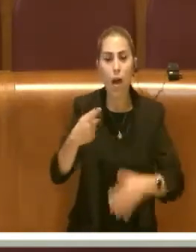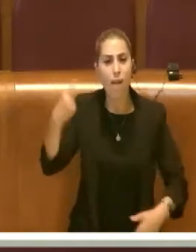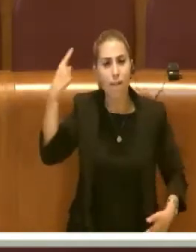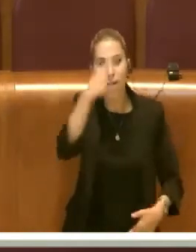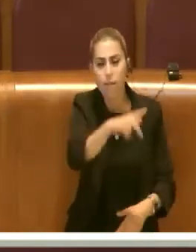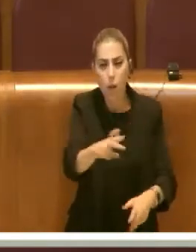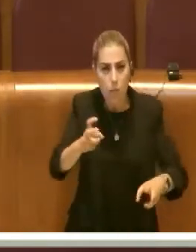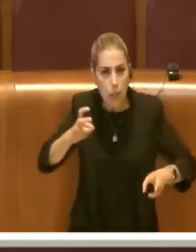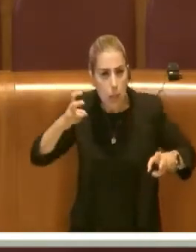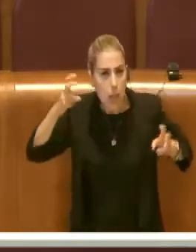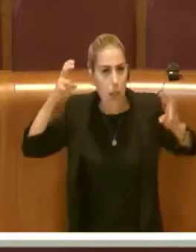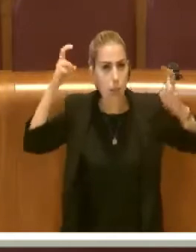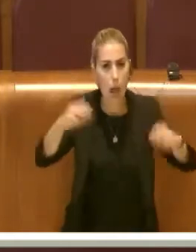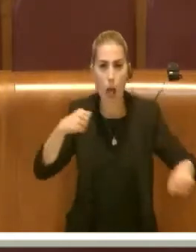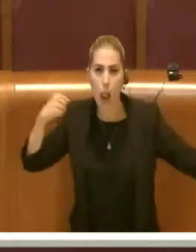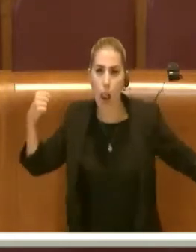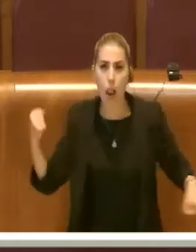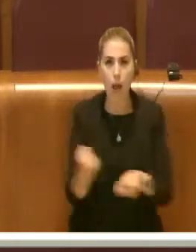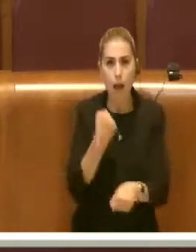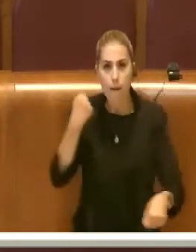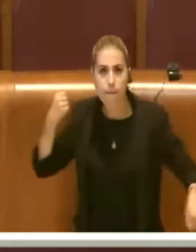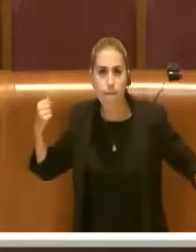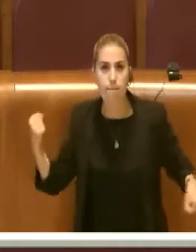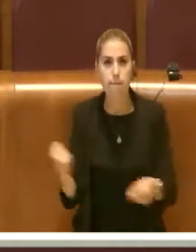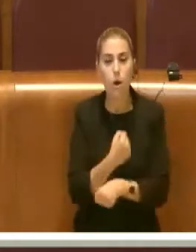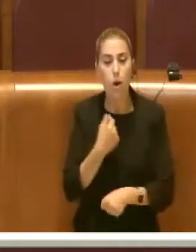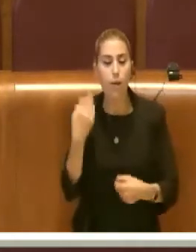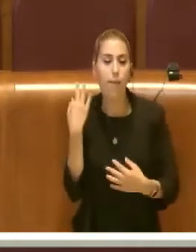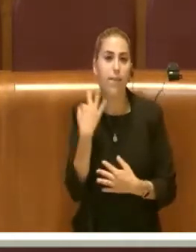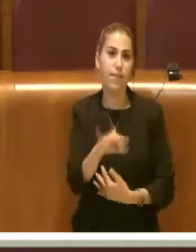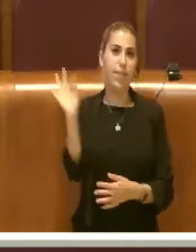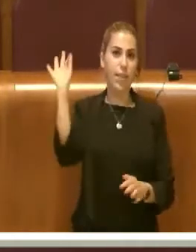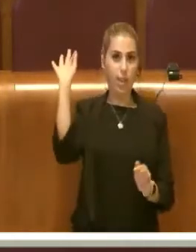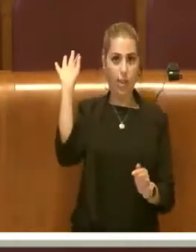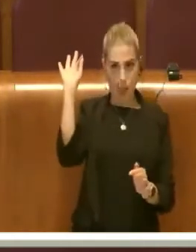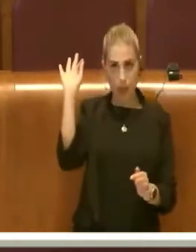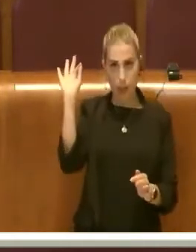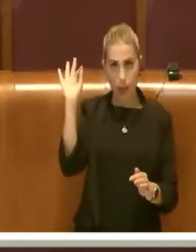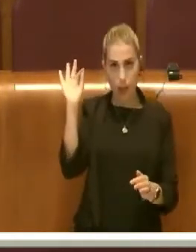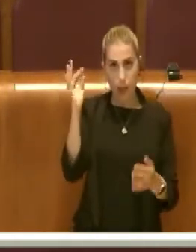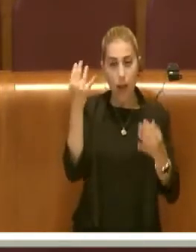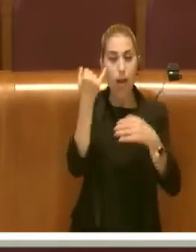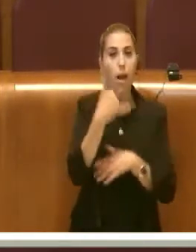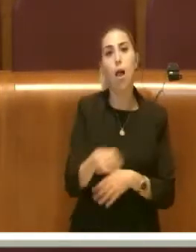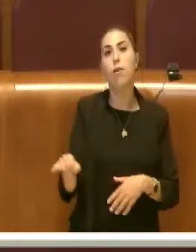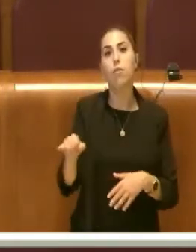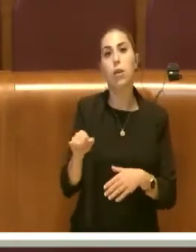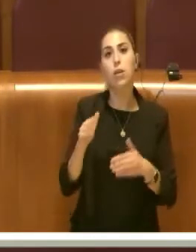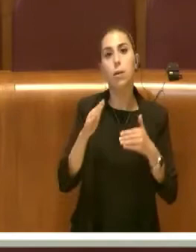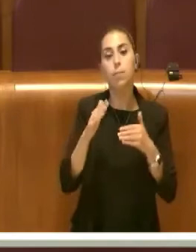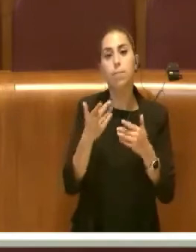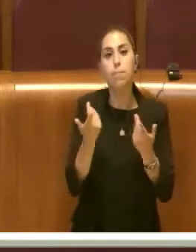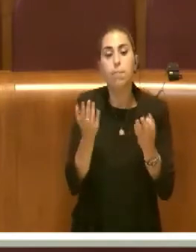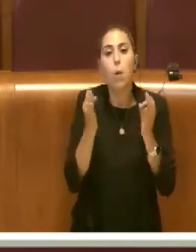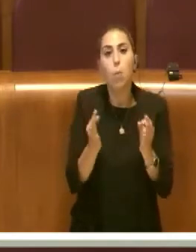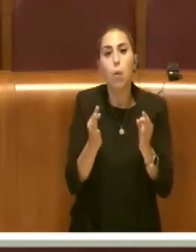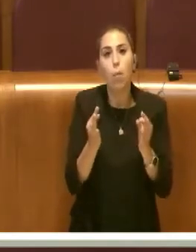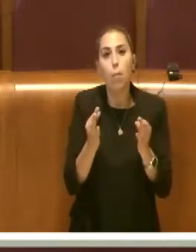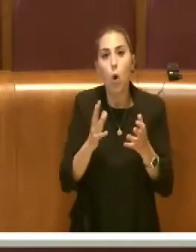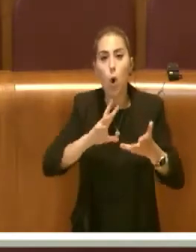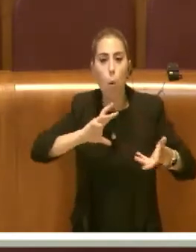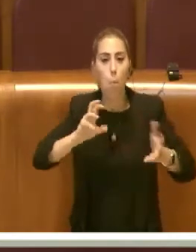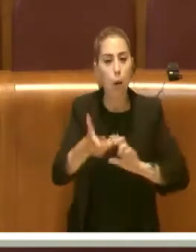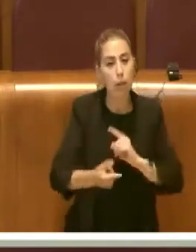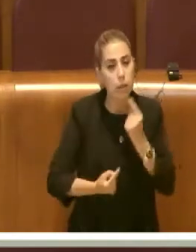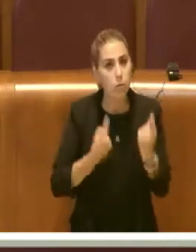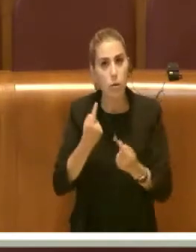fatica ci siamo rimboccati le maniche, abbiamo fatto un lavoro straordinario e siamo riusciti a superare quel momento molto, molto complesso.